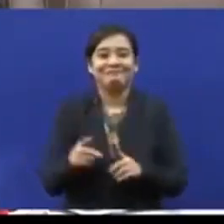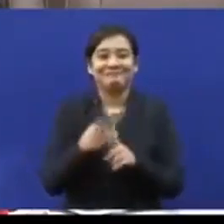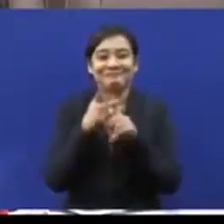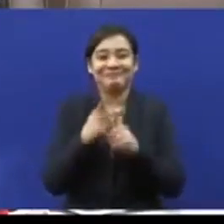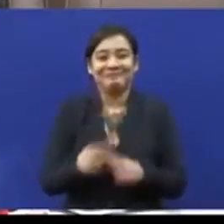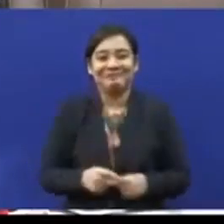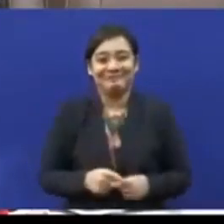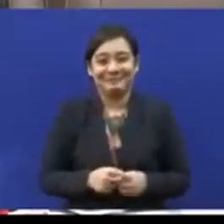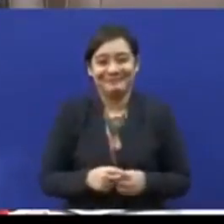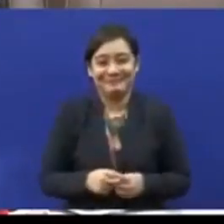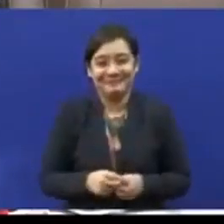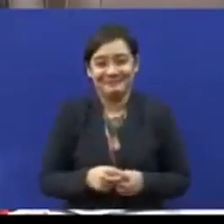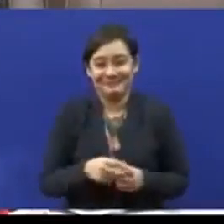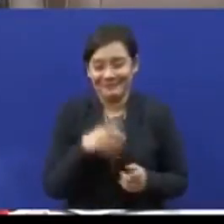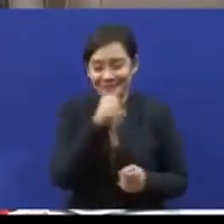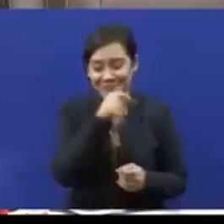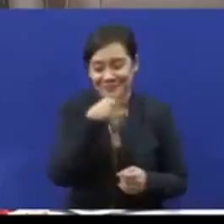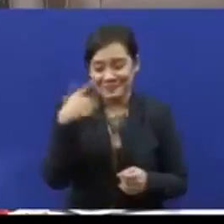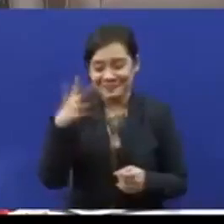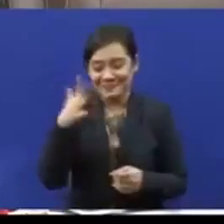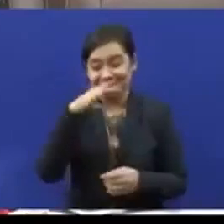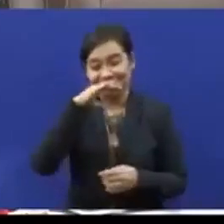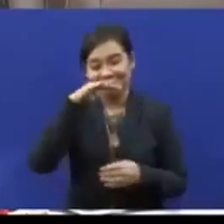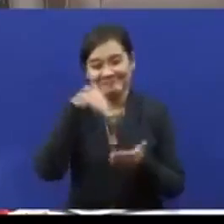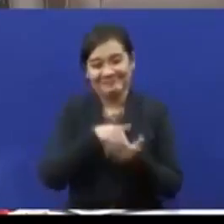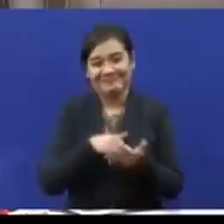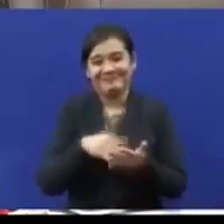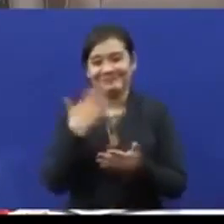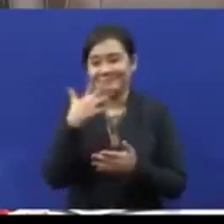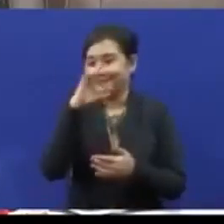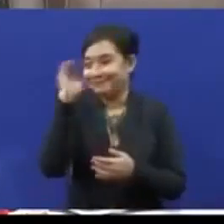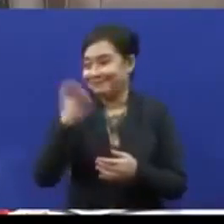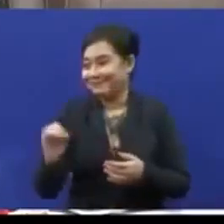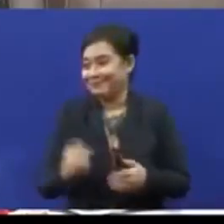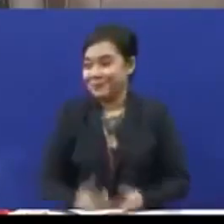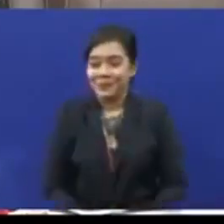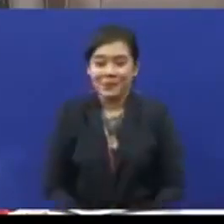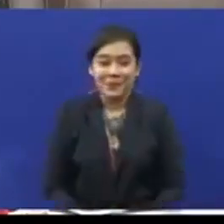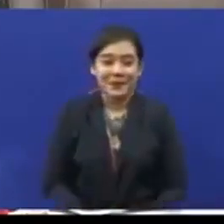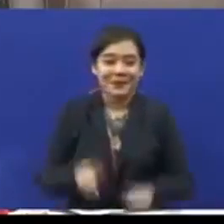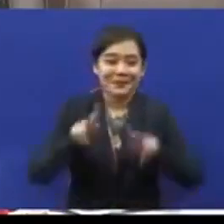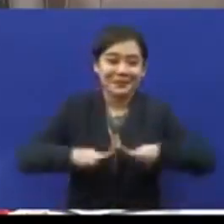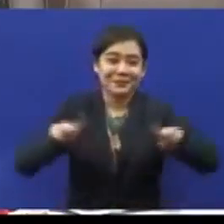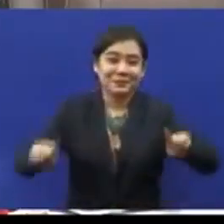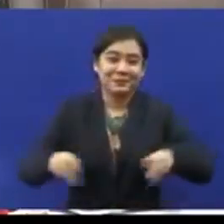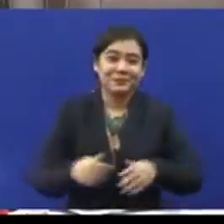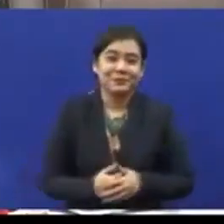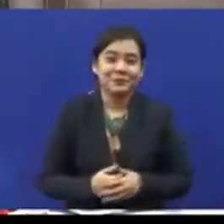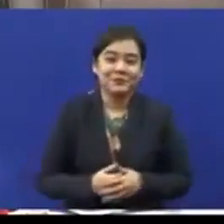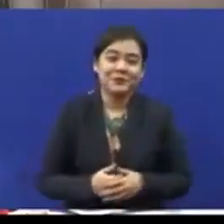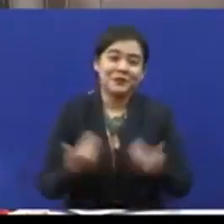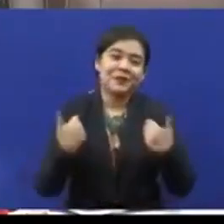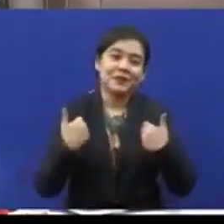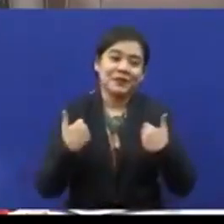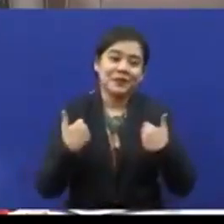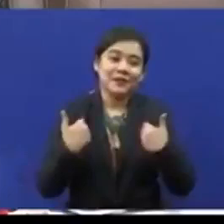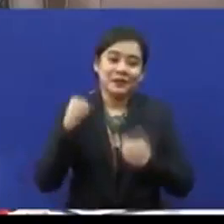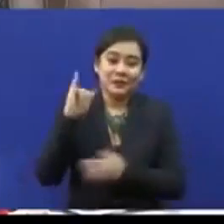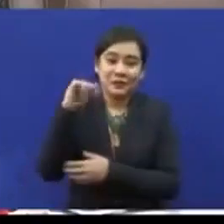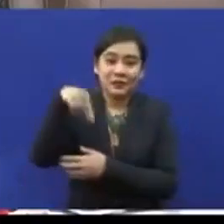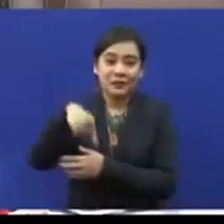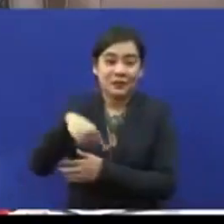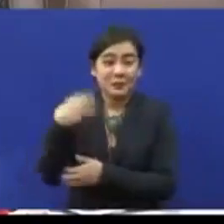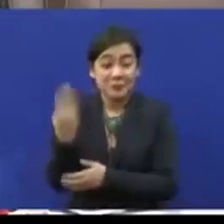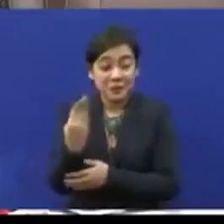hingga 15 peratus kanak-kanak adalah kanak-kanak yang ada IQ yang